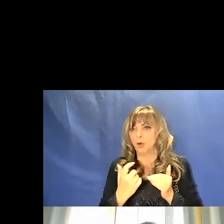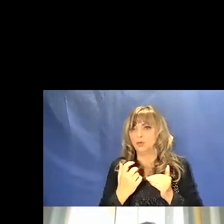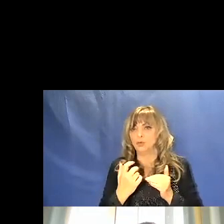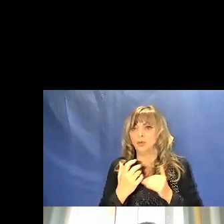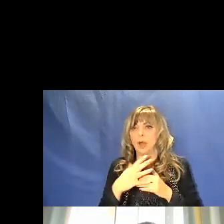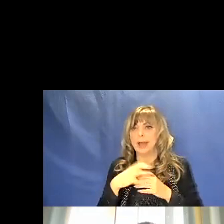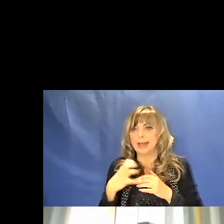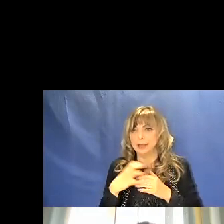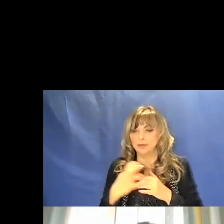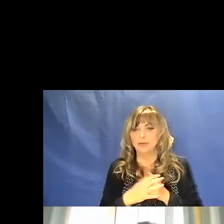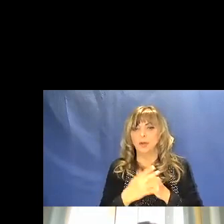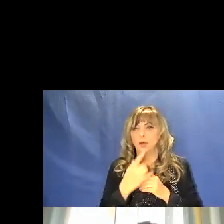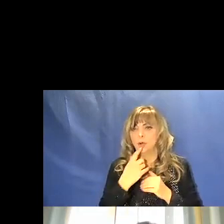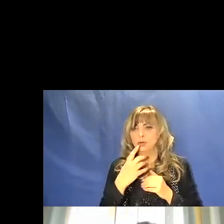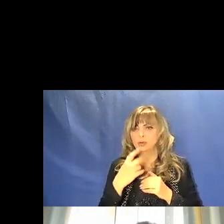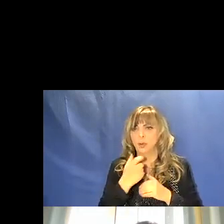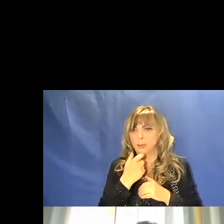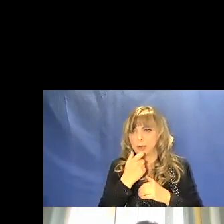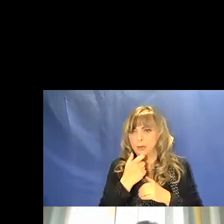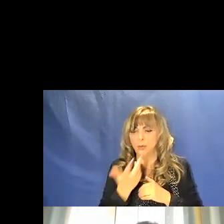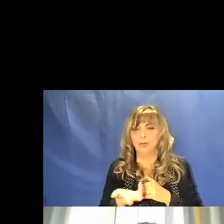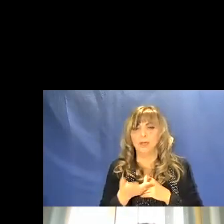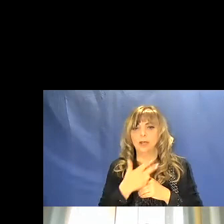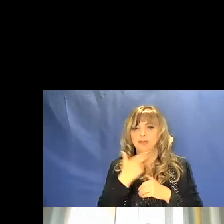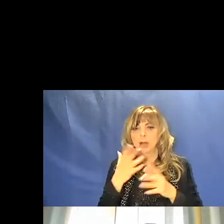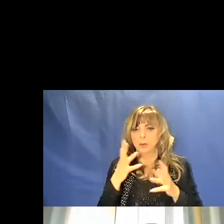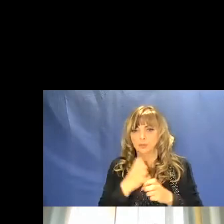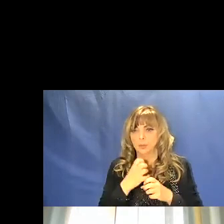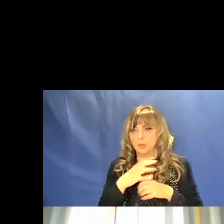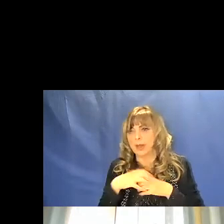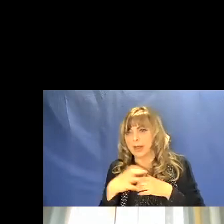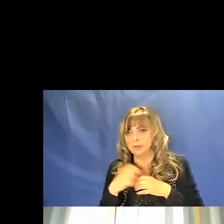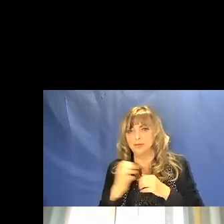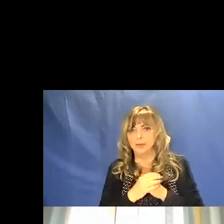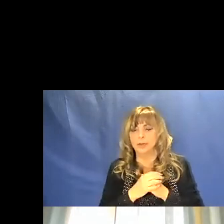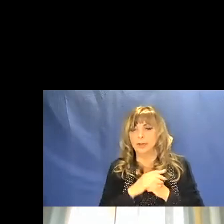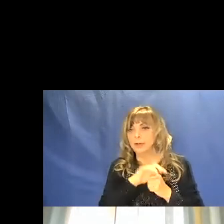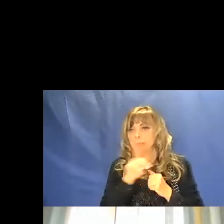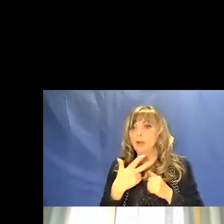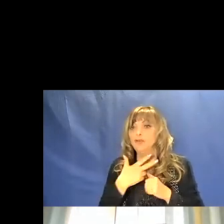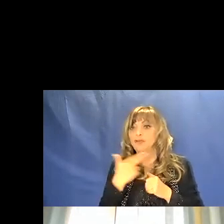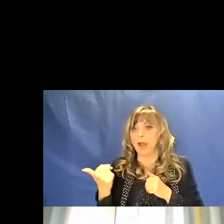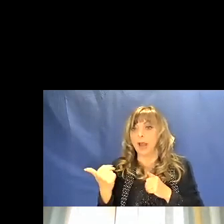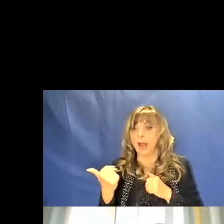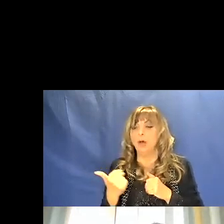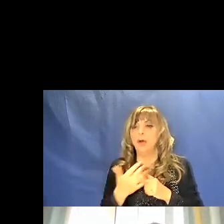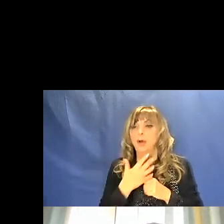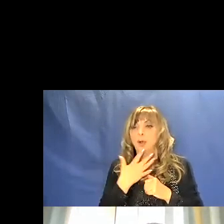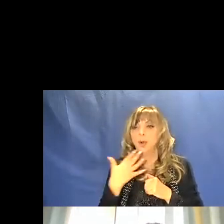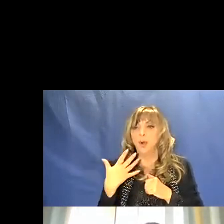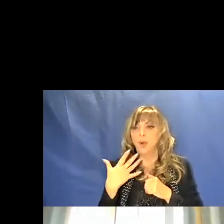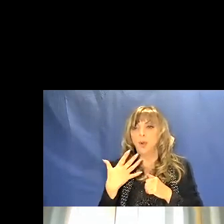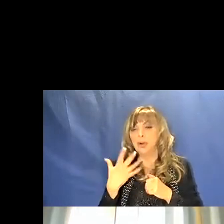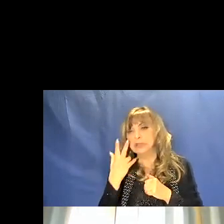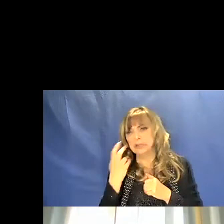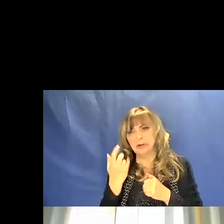rosso marrone giallo scuro arancio fino al giallo che è il colore meno